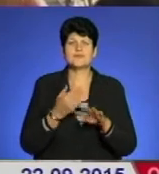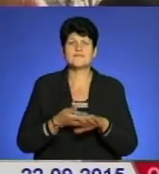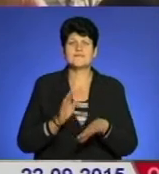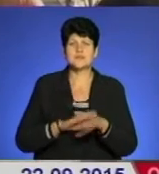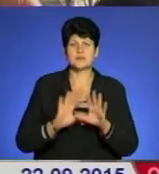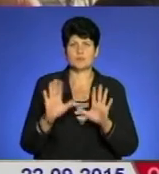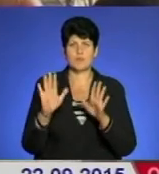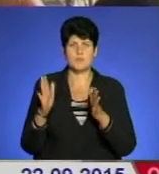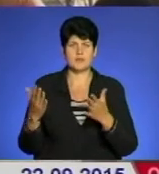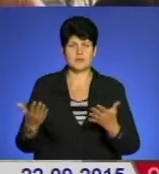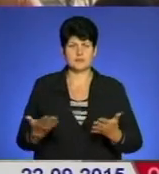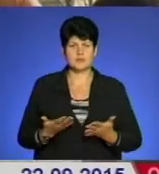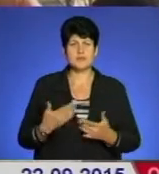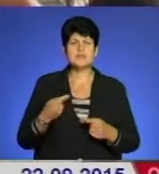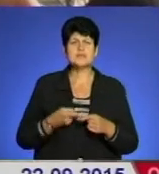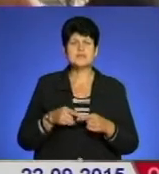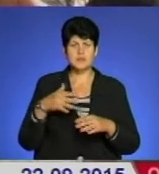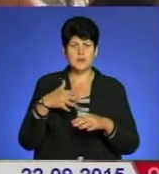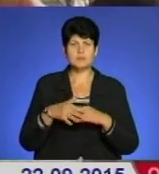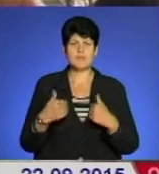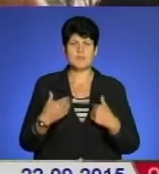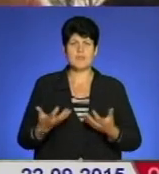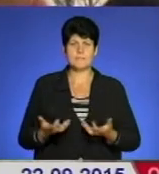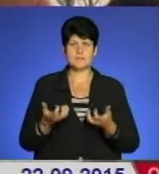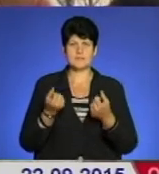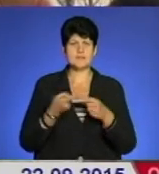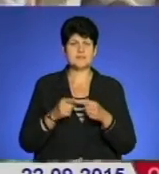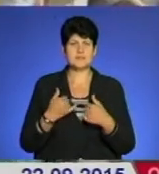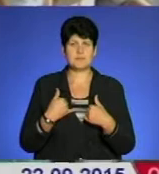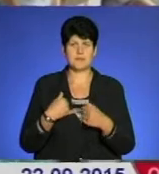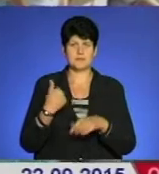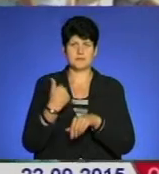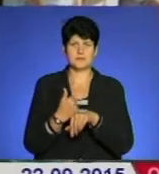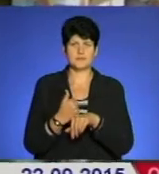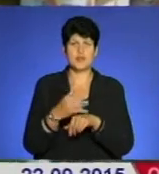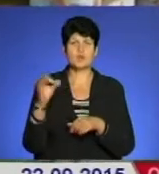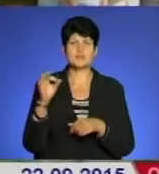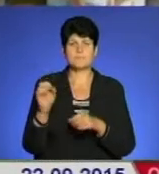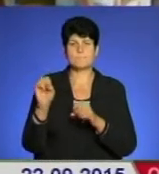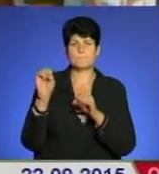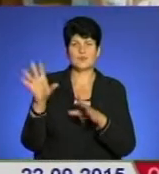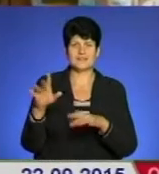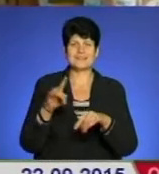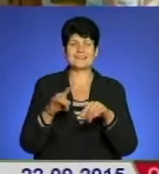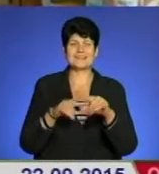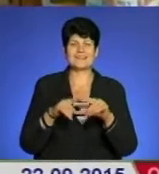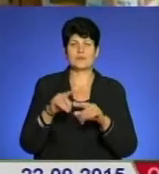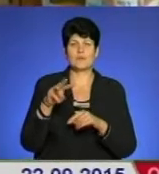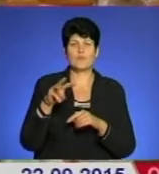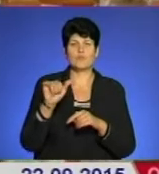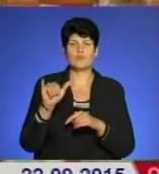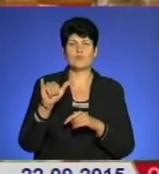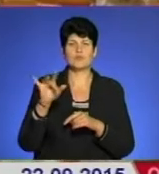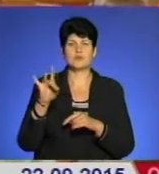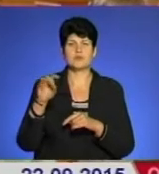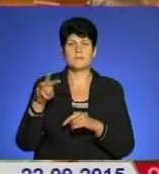життя він це розуміє і мене підтримує. Це для мене найголовніше. Олександр покинув рідний Мурманськ. Подружжя житиме у